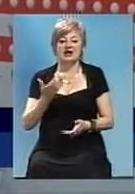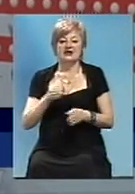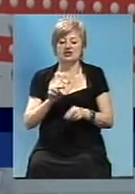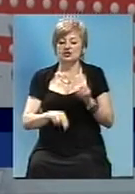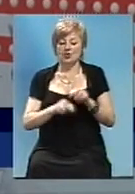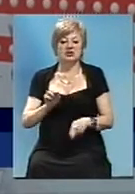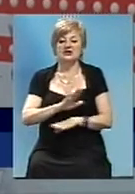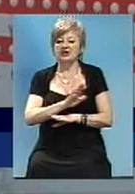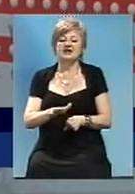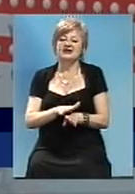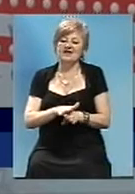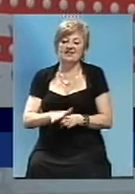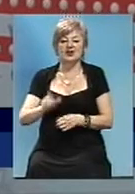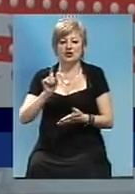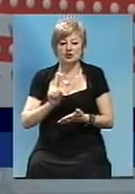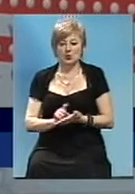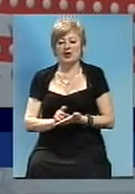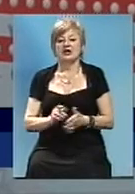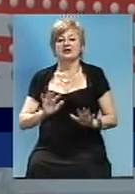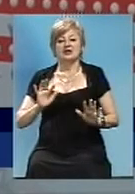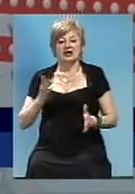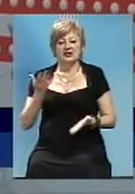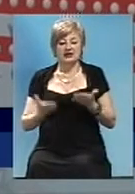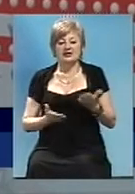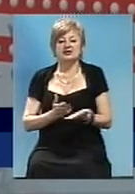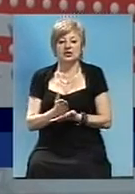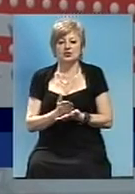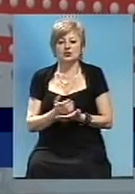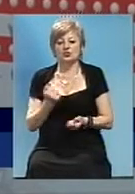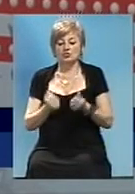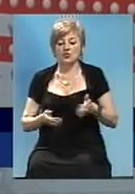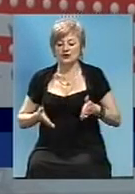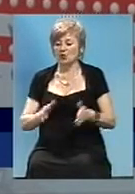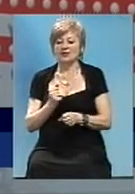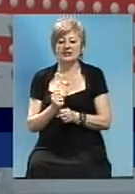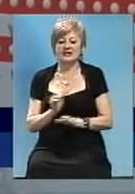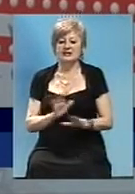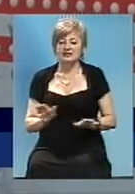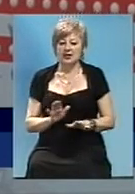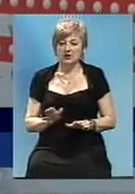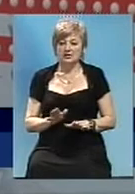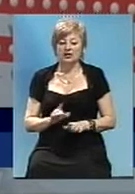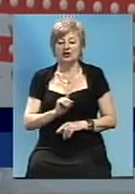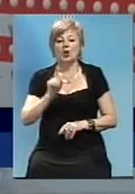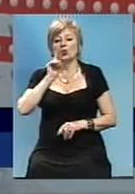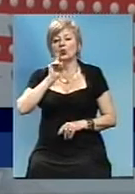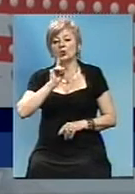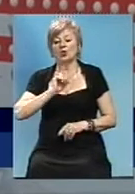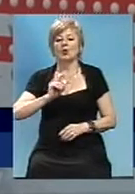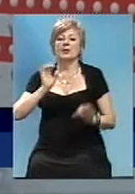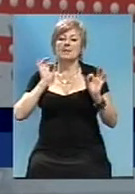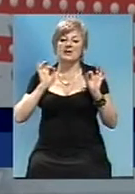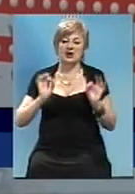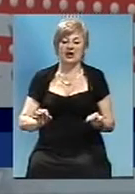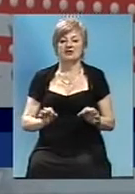не виконає свої зобов'язання, в разі, якщо служба автодоріг щось не зробить для комфортного, належного